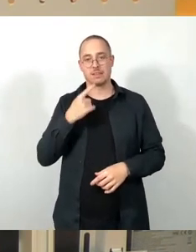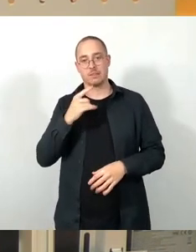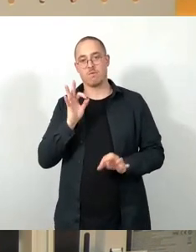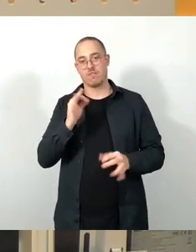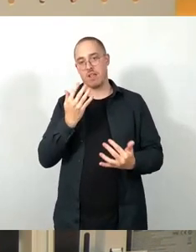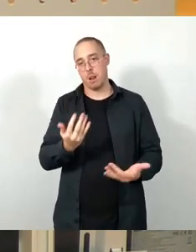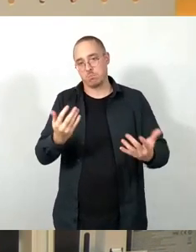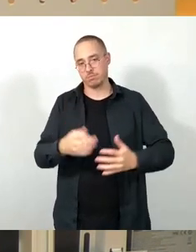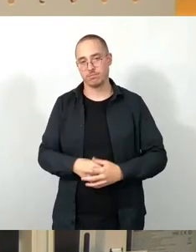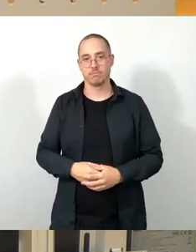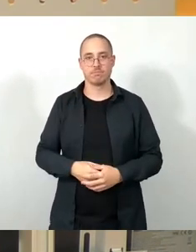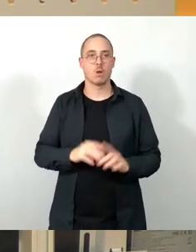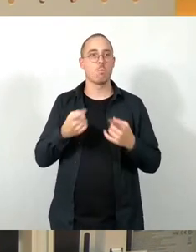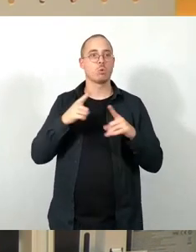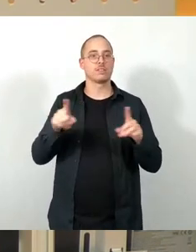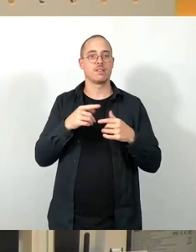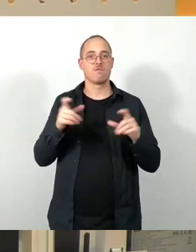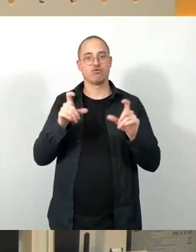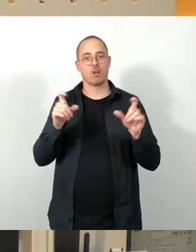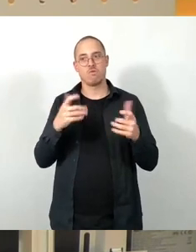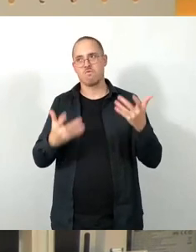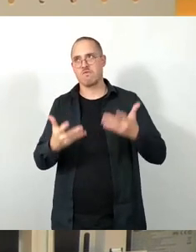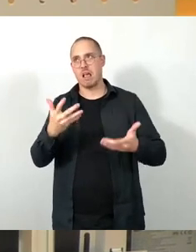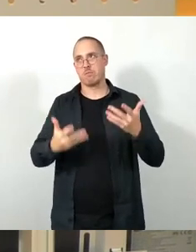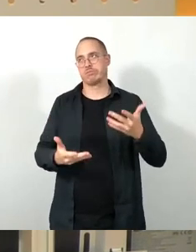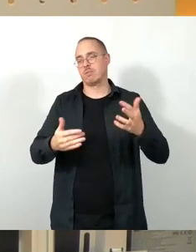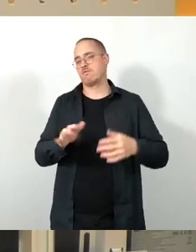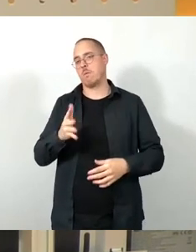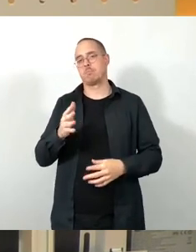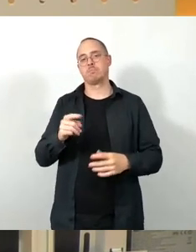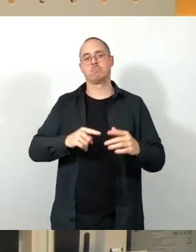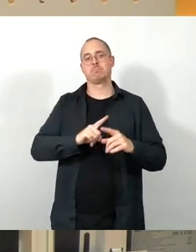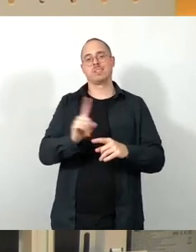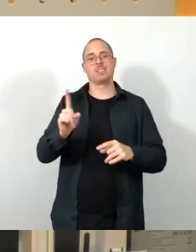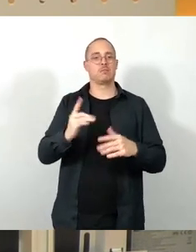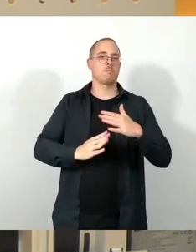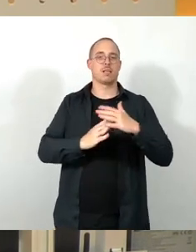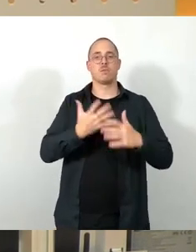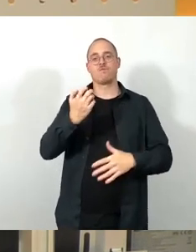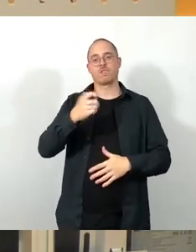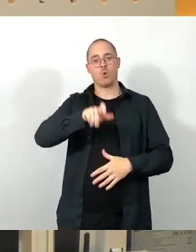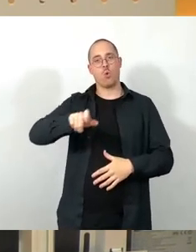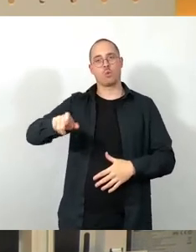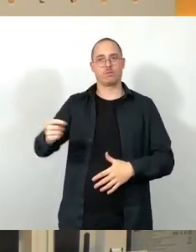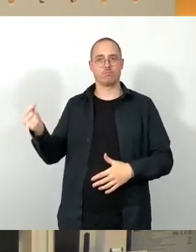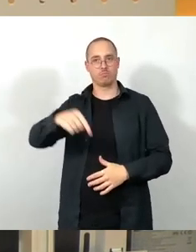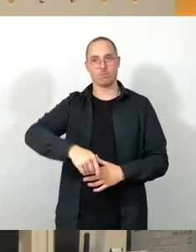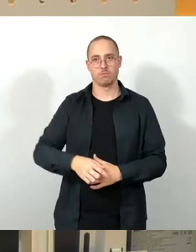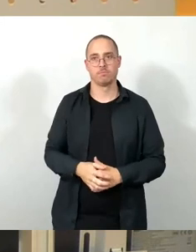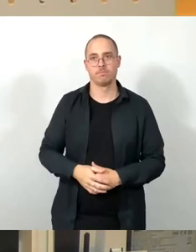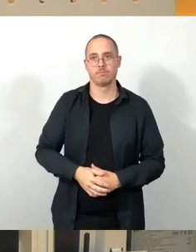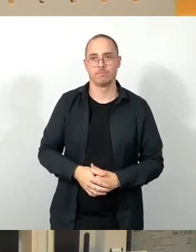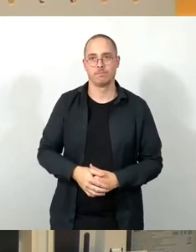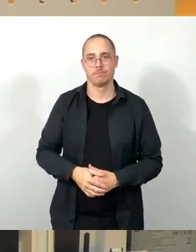hier vermutlich bis zu 50 Personen aus der Nachbarschaft. All diese voranbenannten Anschaffungen, siehe Bilder,